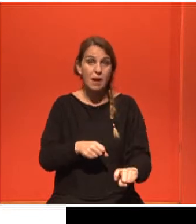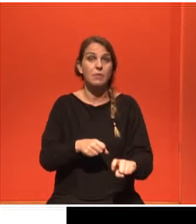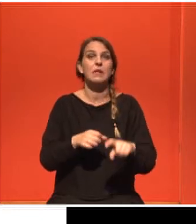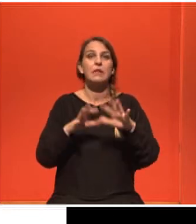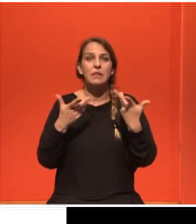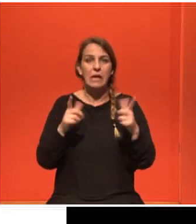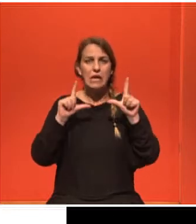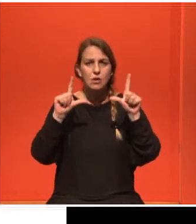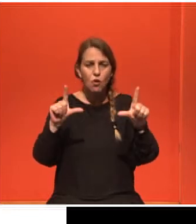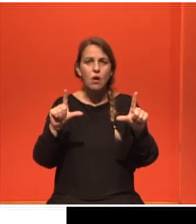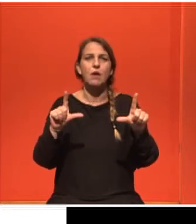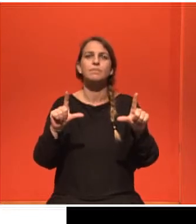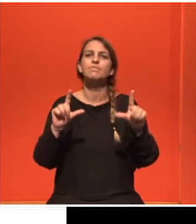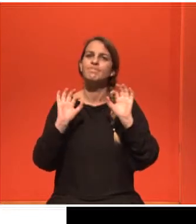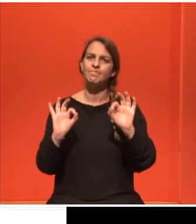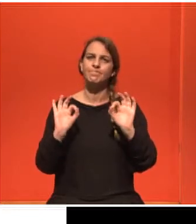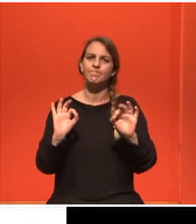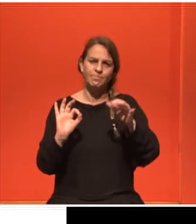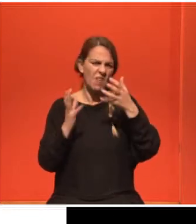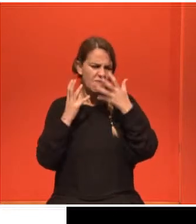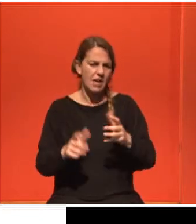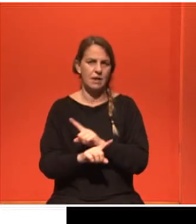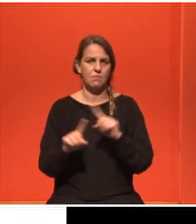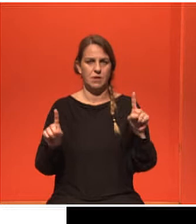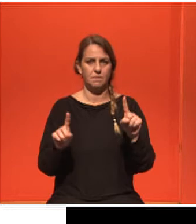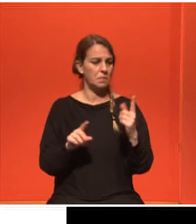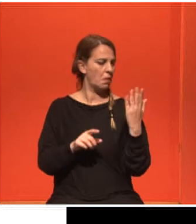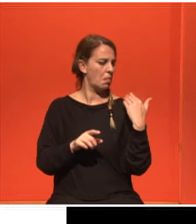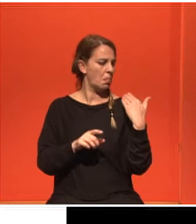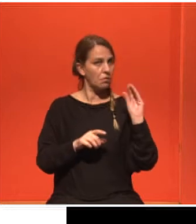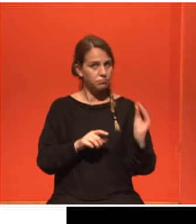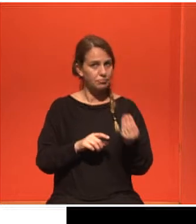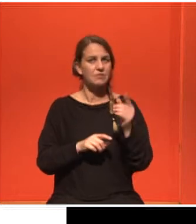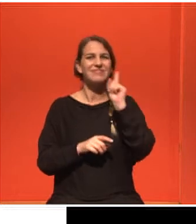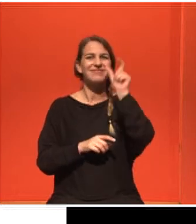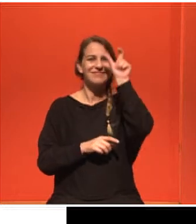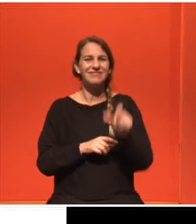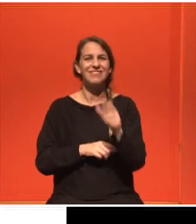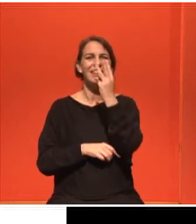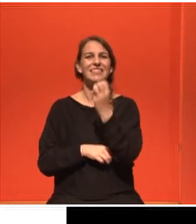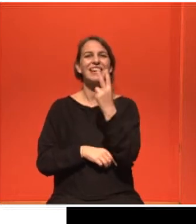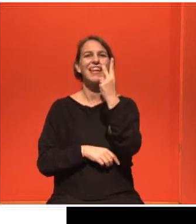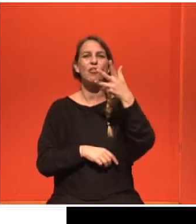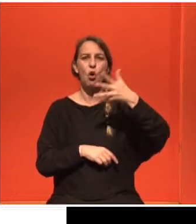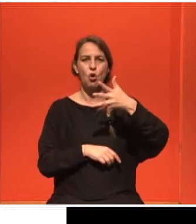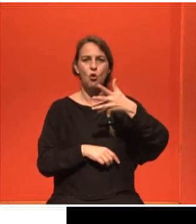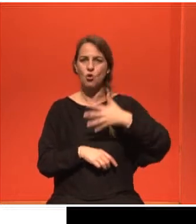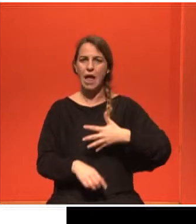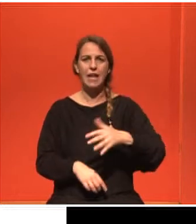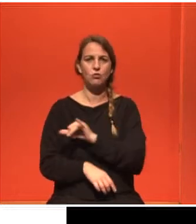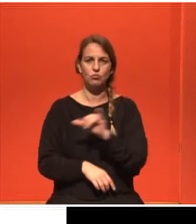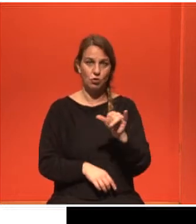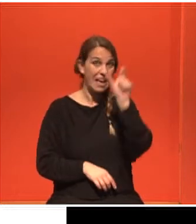ευρήματα. Πρόσφατα εμειτοτοπίσαμε μια ασθενή 32 ετών άτοκο, η οποία είχε και ένα